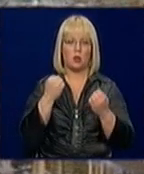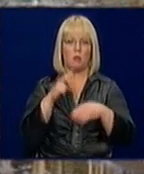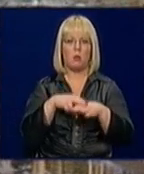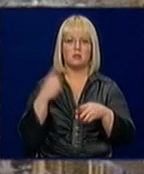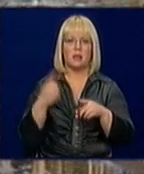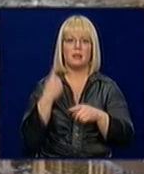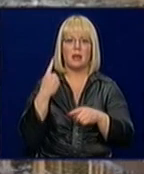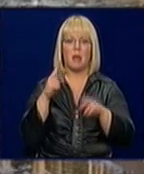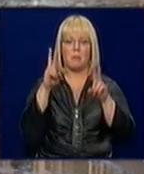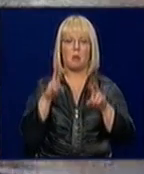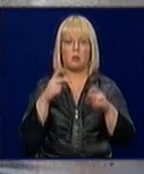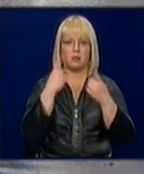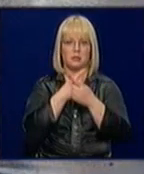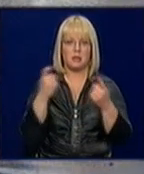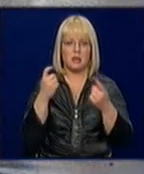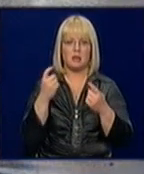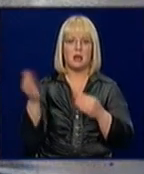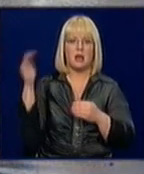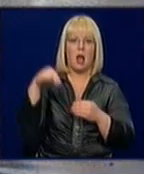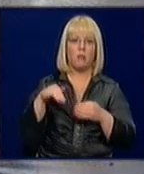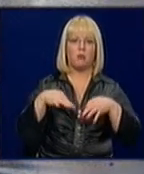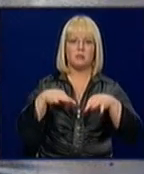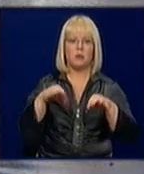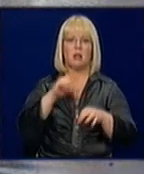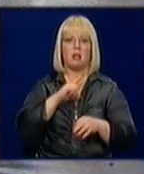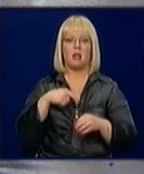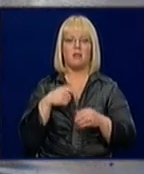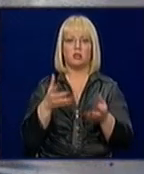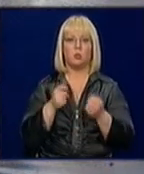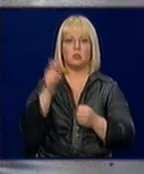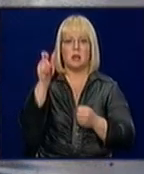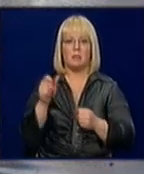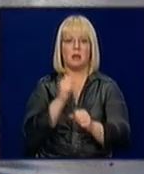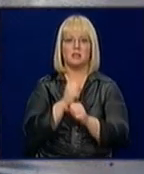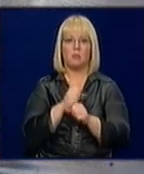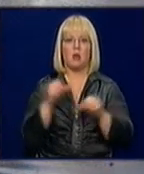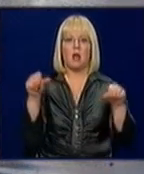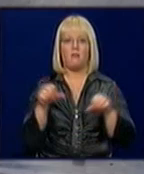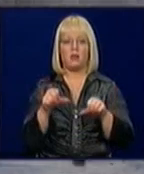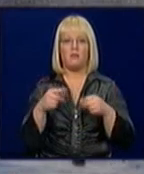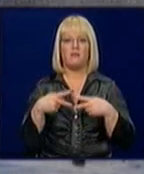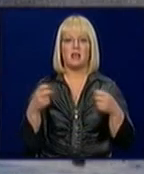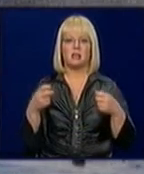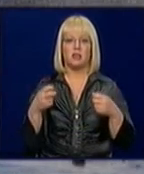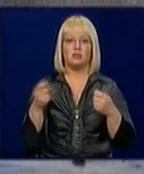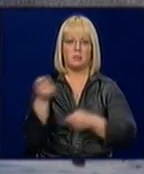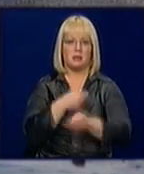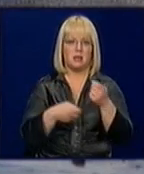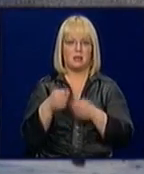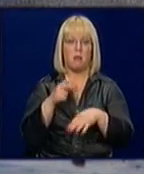policijai atlika vien pārbaudītas ziņas. Kāpu izbraukātājs ir kāds Latvijas uzņēmējs, kas darbojas kafēnīcu un viesnīcu biznesā.